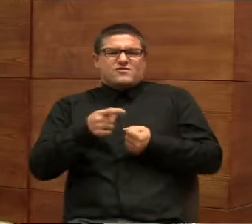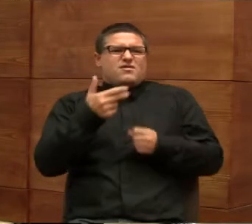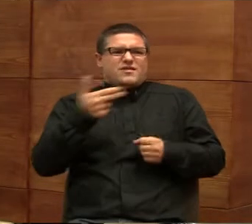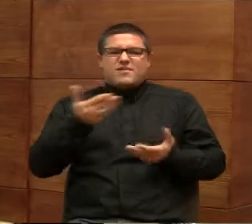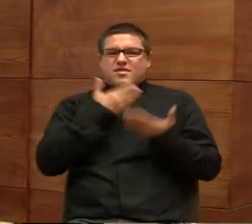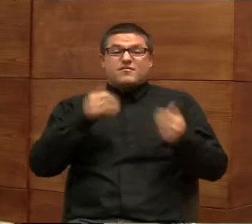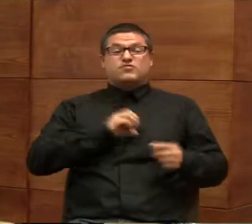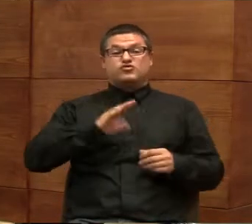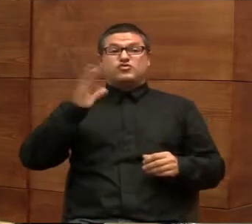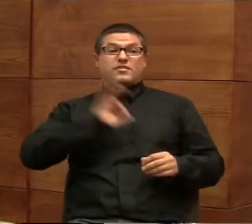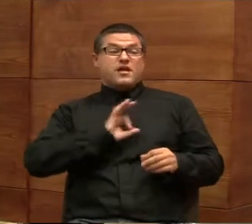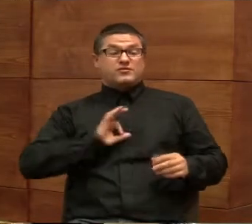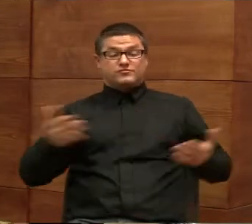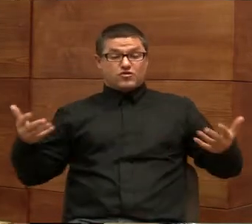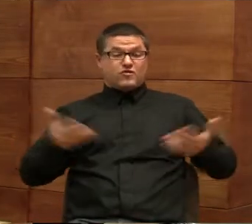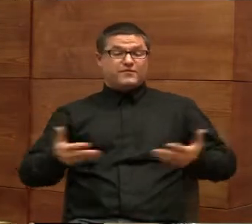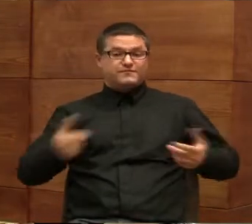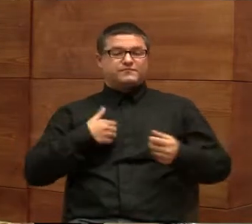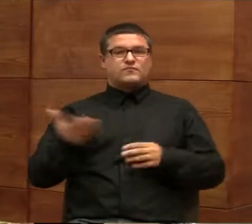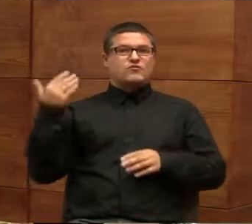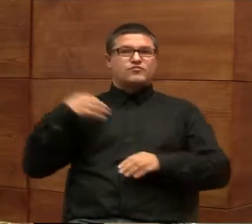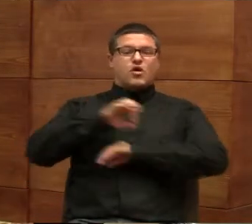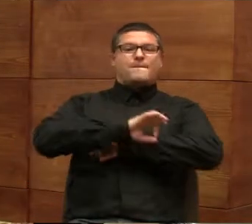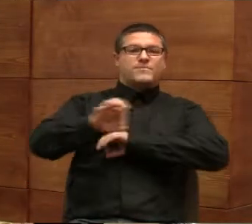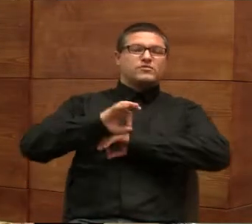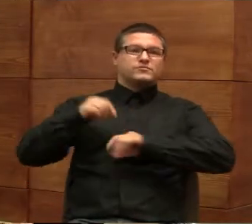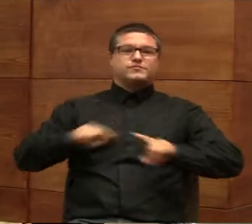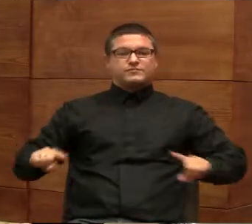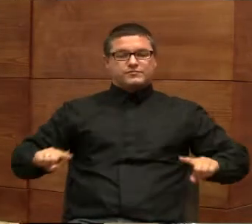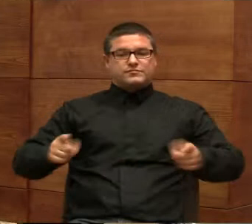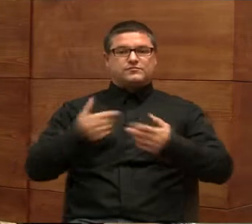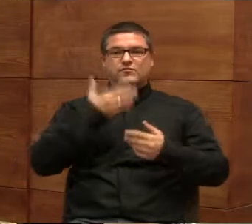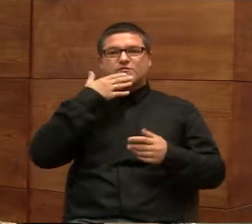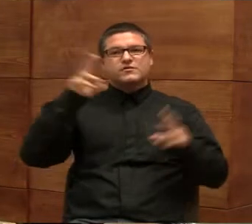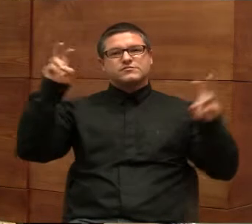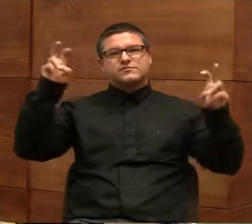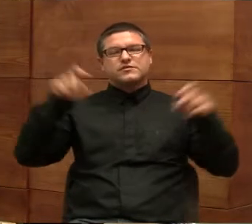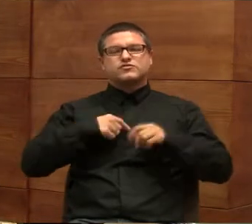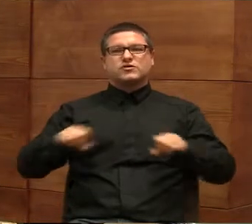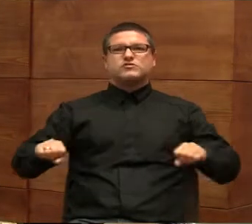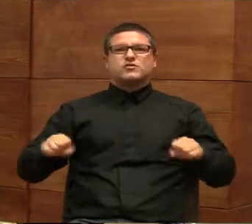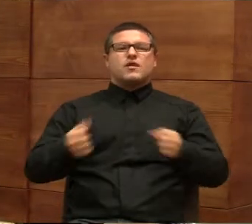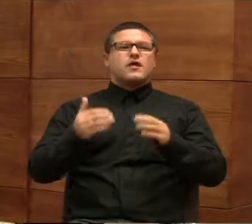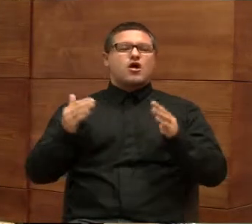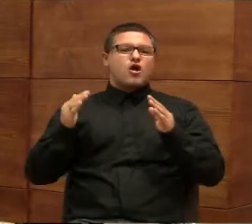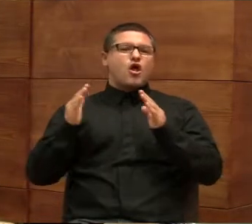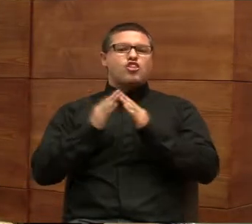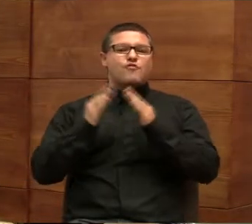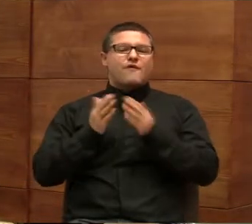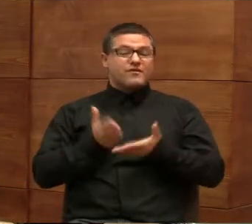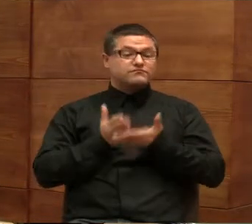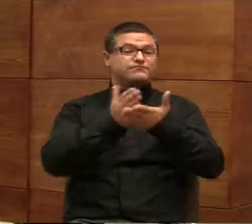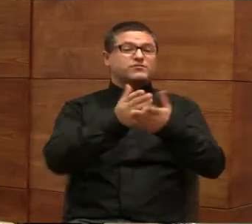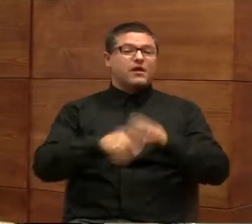naszego stowarzyszenia, akurat w ramach poprzedniego projektu zorganizowaliśmy tak zwane działanie domowe wsparcie